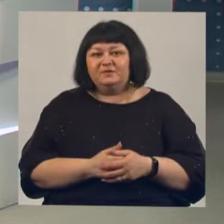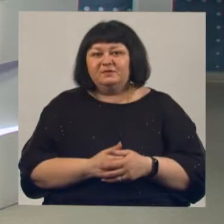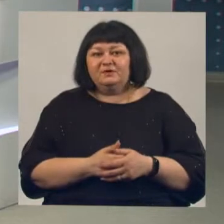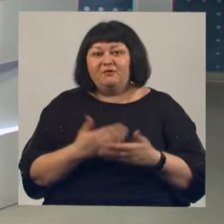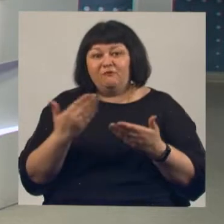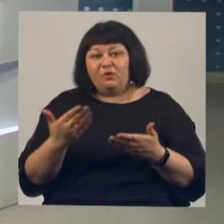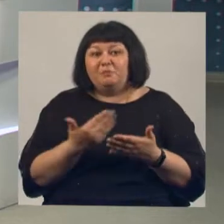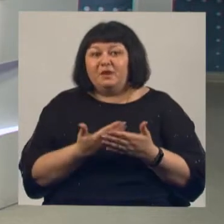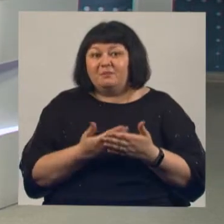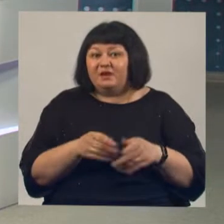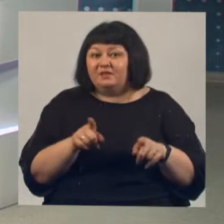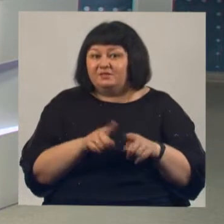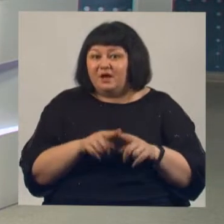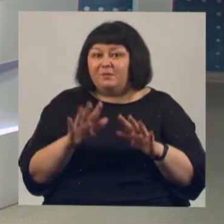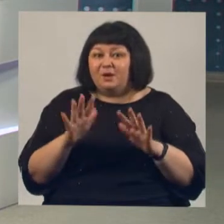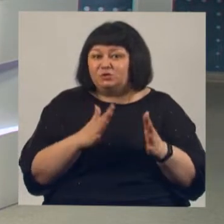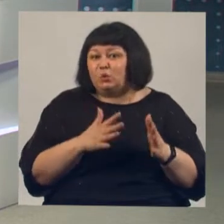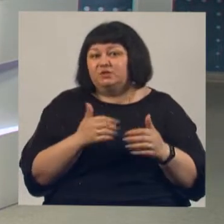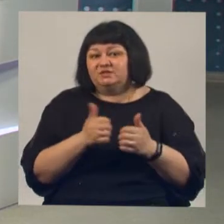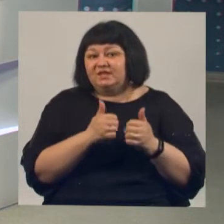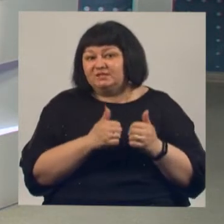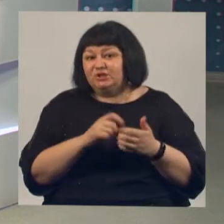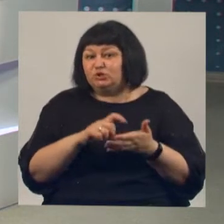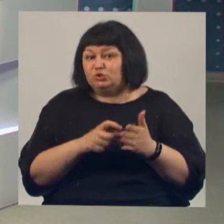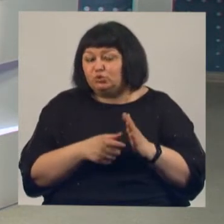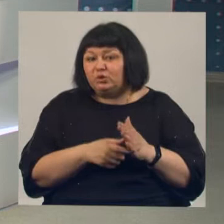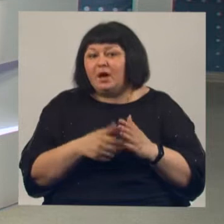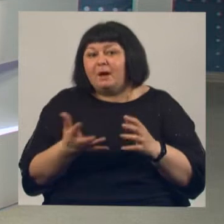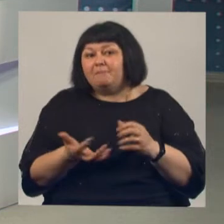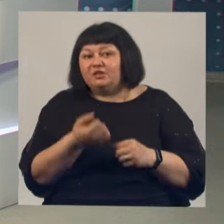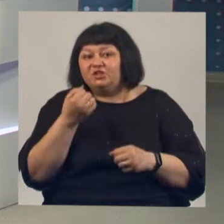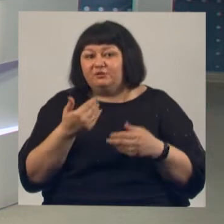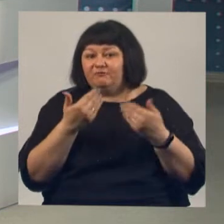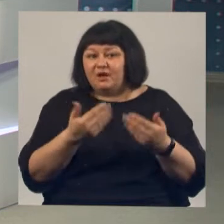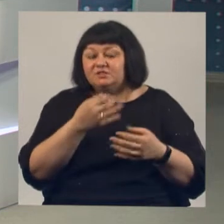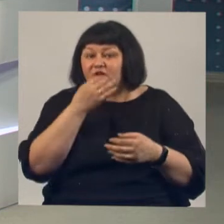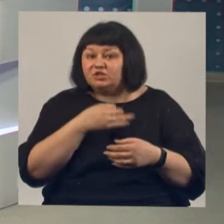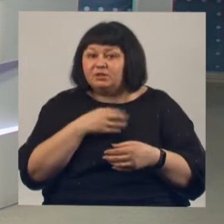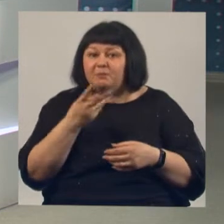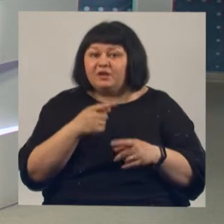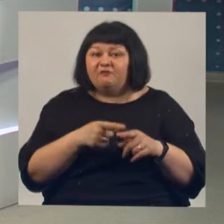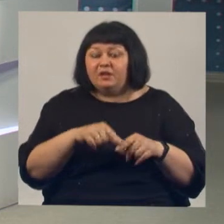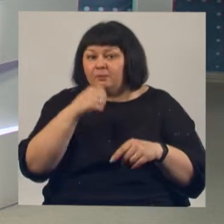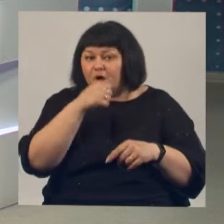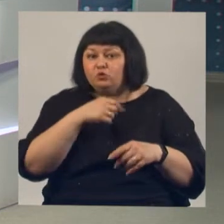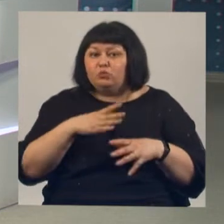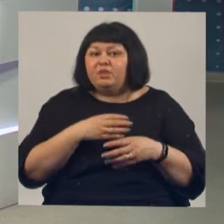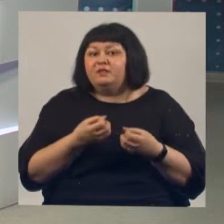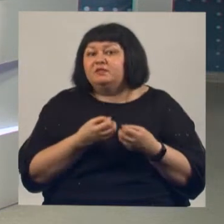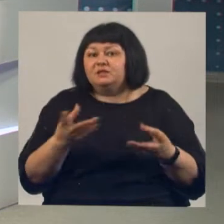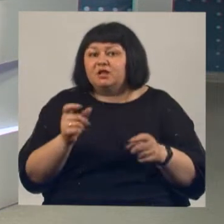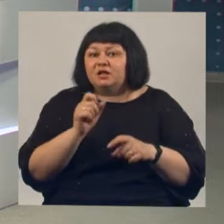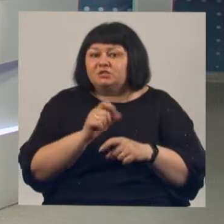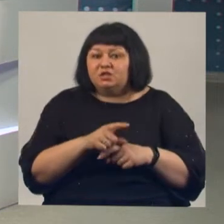примерно так это происходит в соседней студии. Буквально поддерживаем вас. Скажите, Мария, в этом году было несколько задач. Это